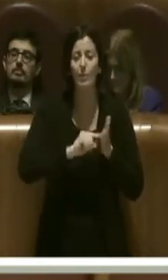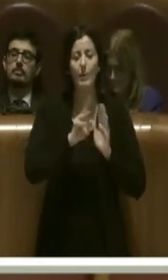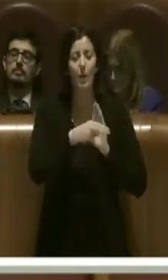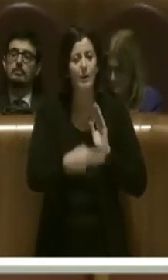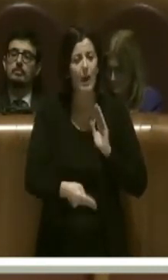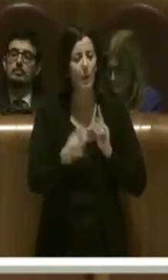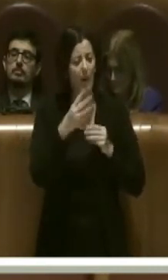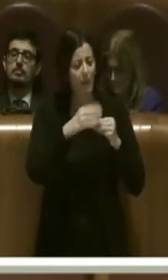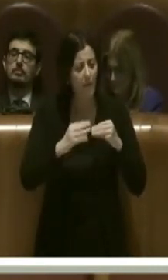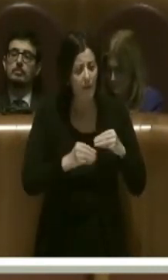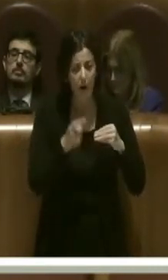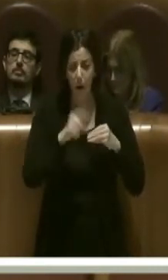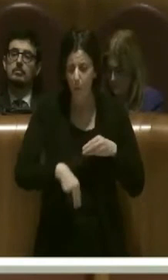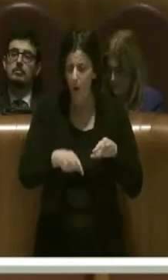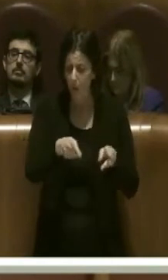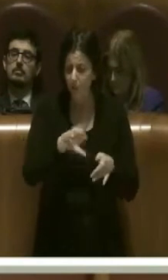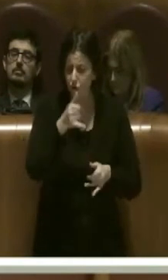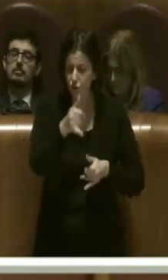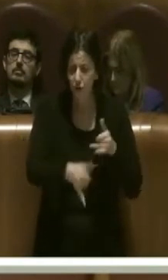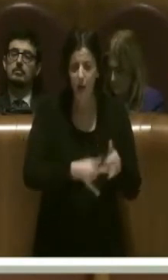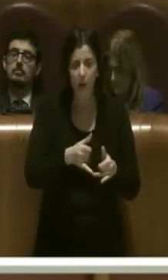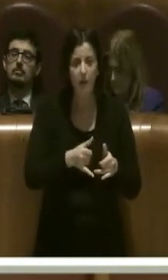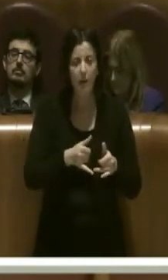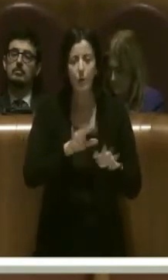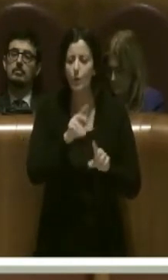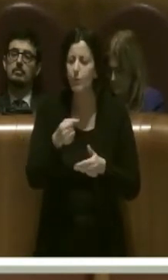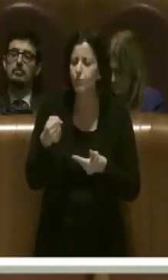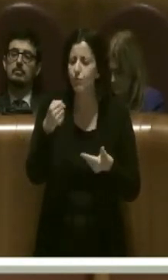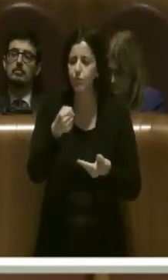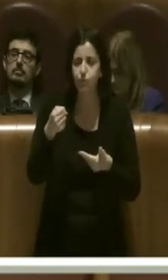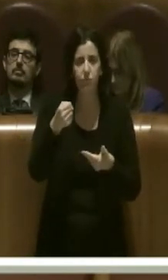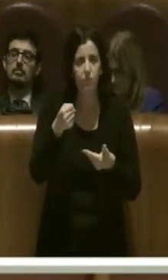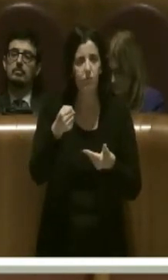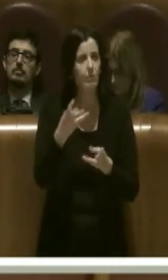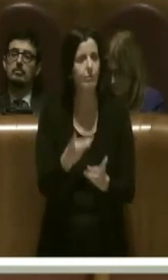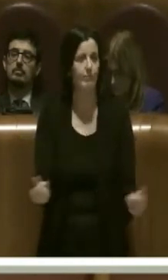disastro, ma anche l'anello ciclabico, 2 milioni e mezzo, non spesi, spariti.